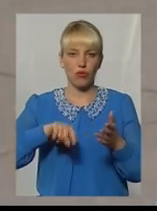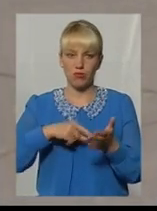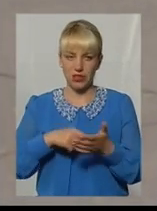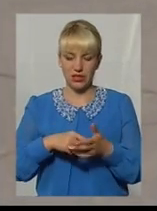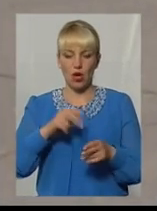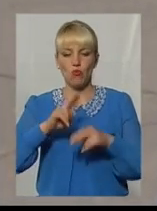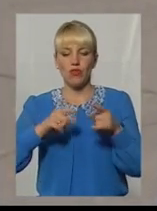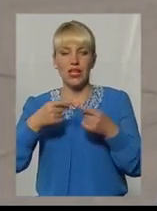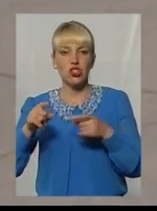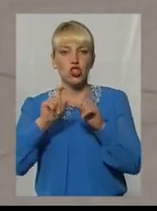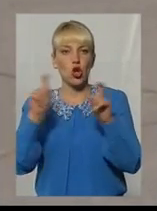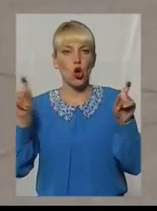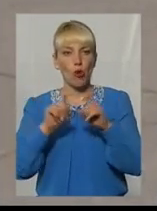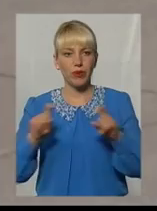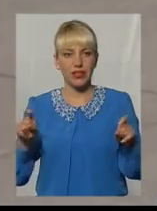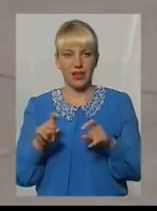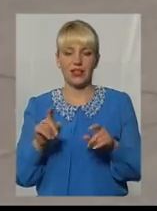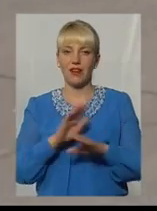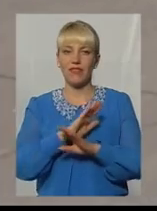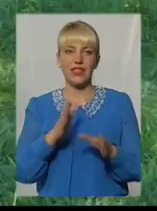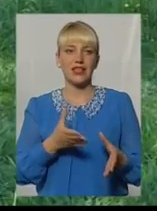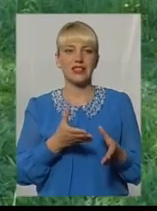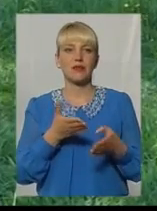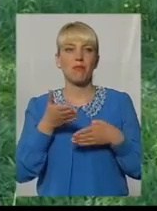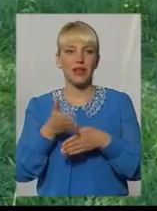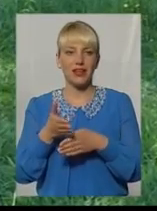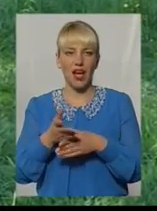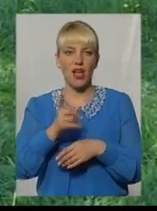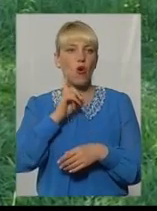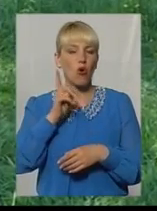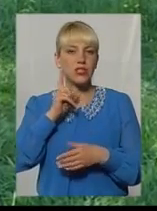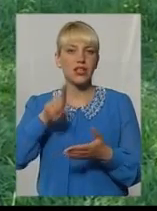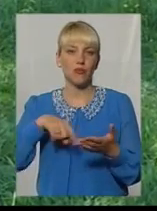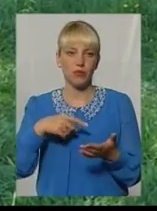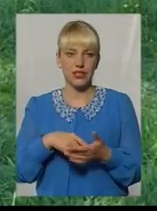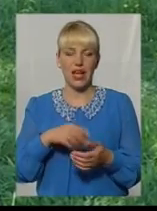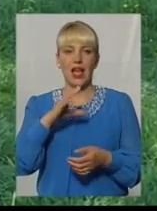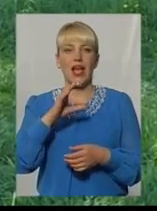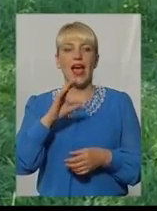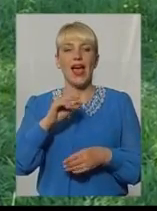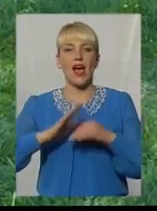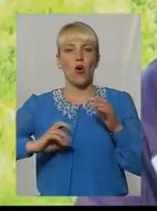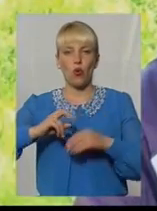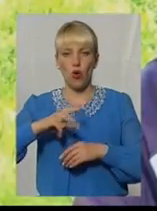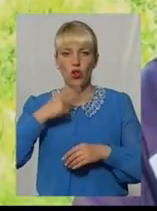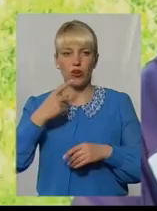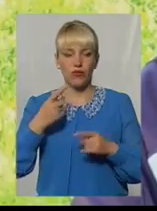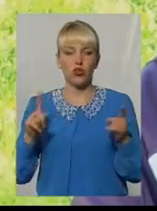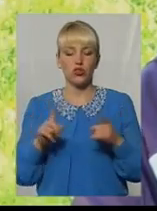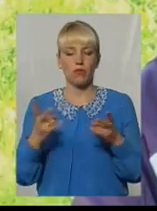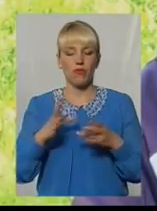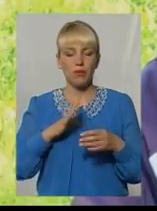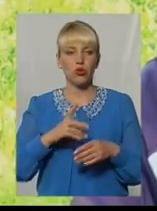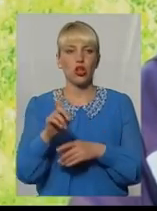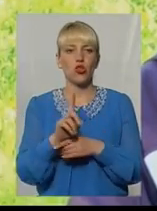інших об'єктів, воно не сприяє озелененню. Екологи коментують, на кожного жителя має бути цілком конкретна норма